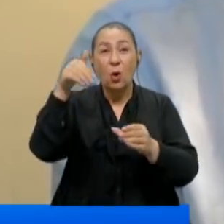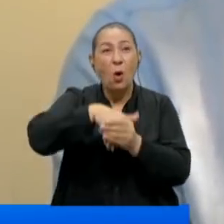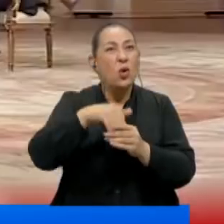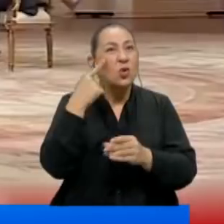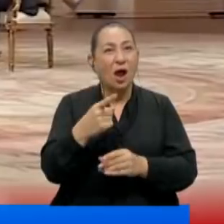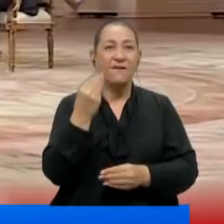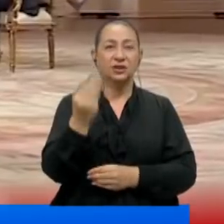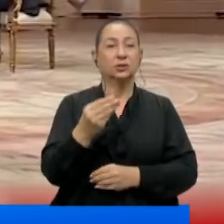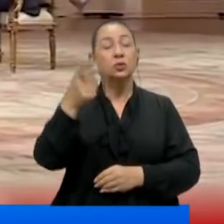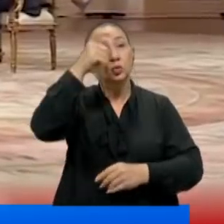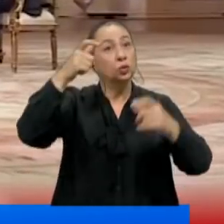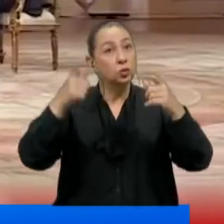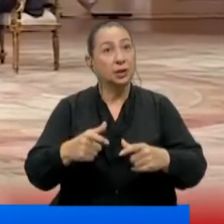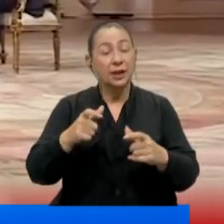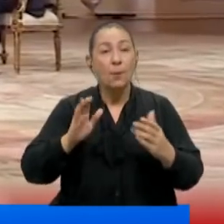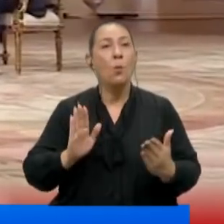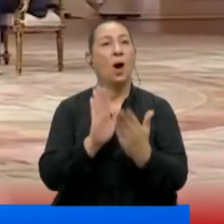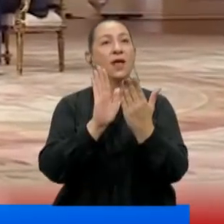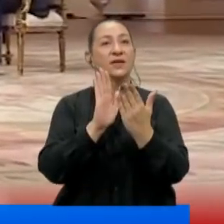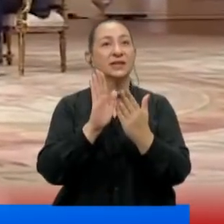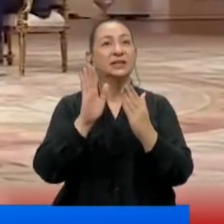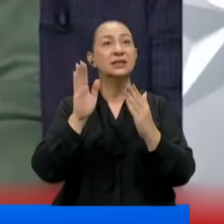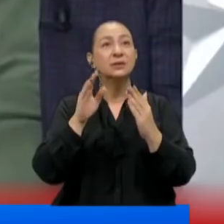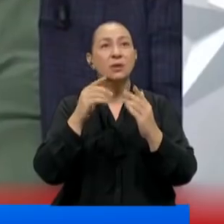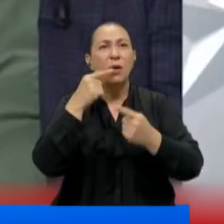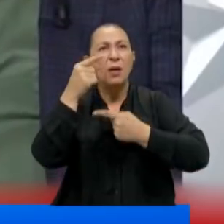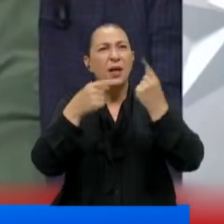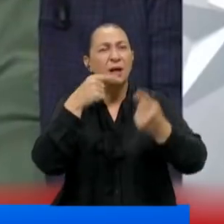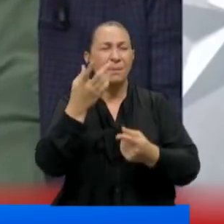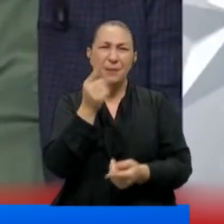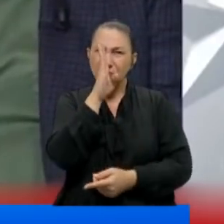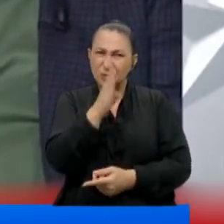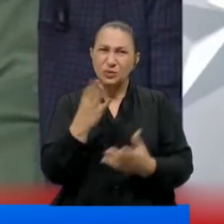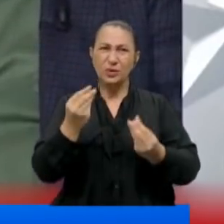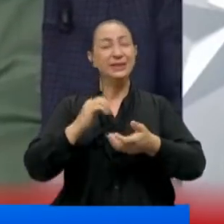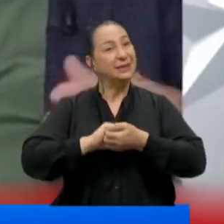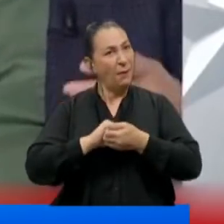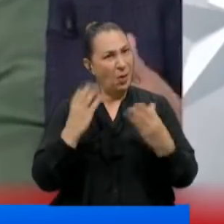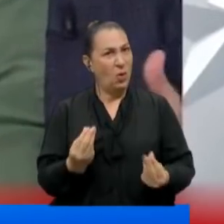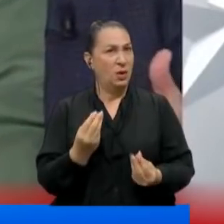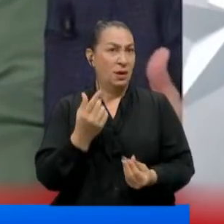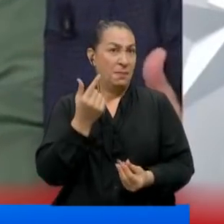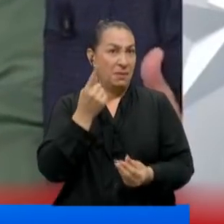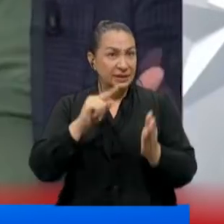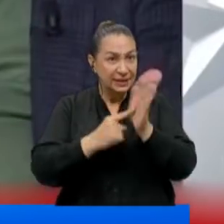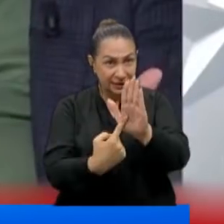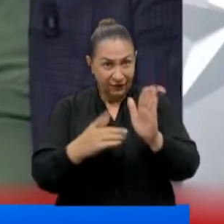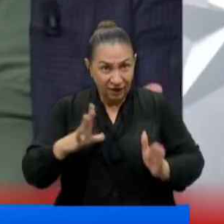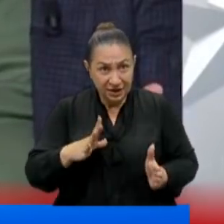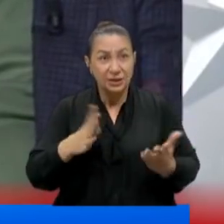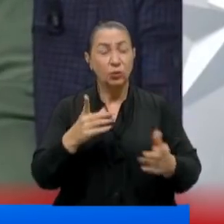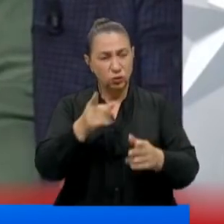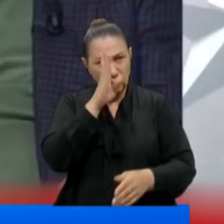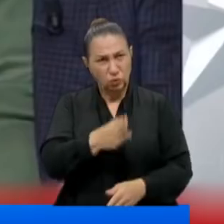vereceksin. Türkiye'de muhalefetin terörü esiyor. Ya dürüst ol be, samimi ol. Yani bir tespitin varsa bunu